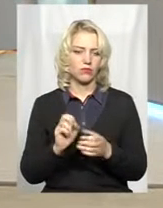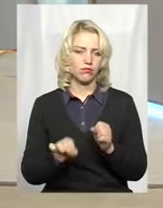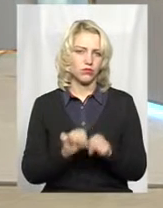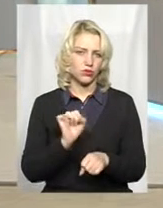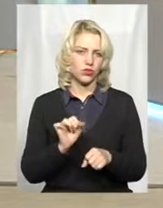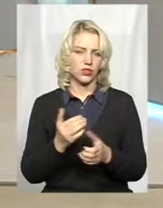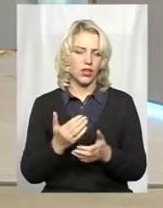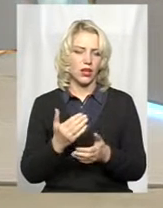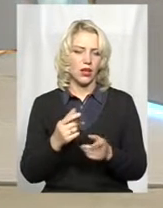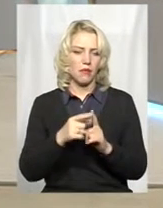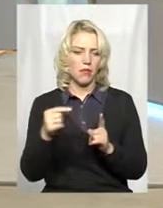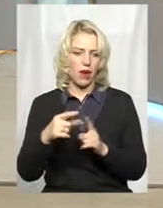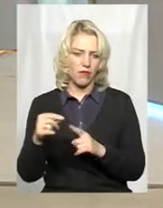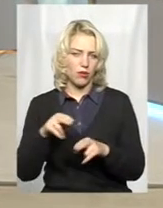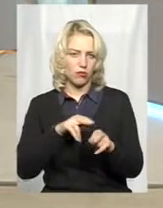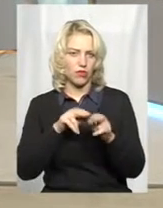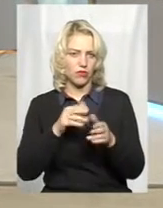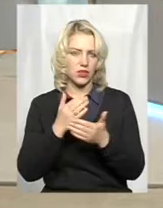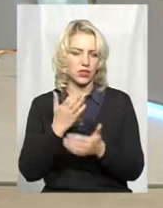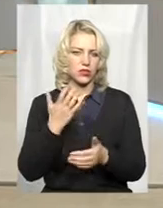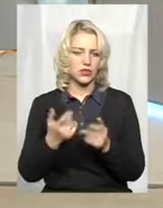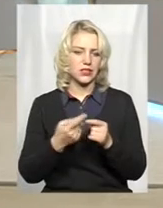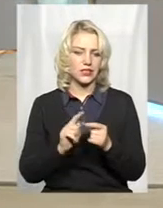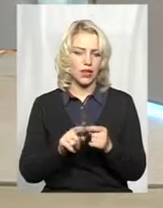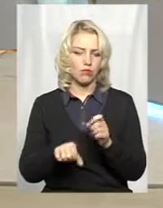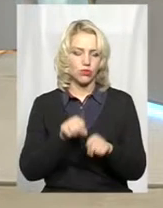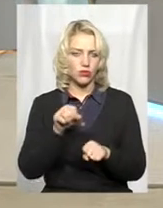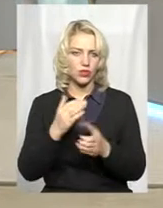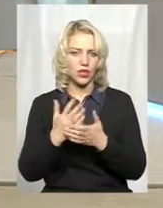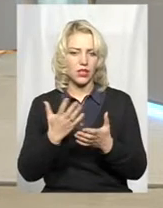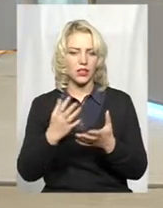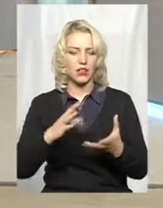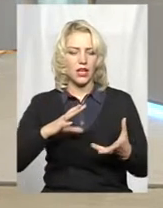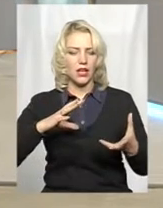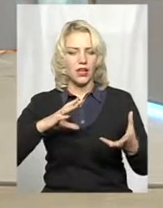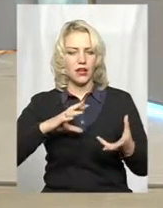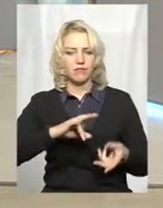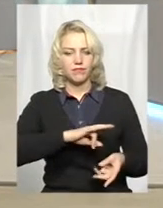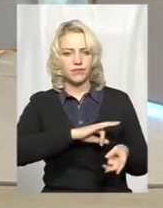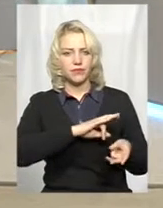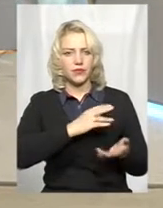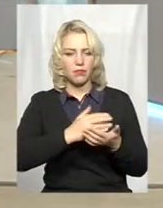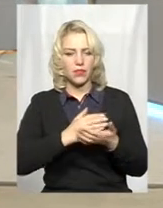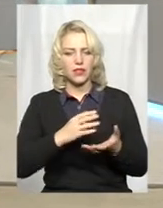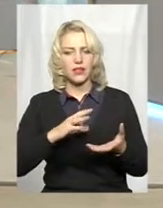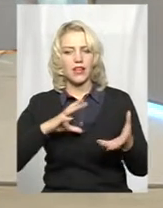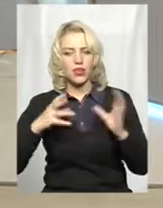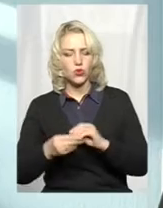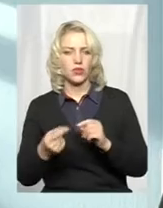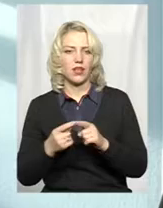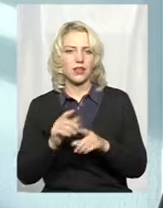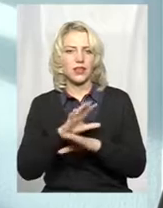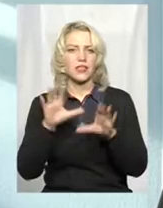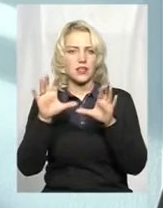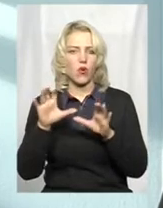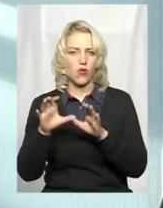якесь порушення правил полювання. Якщо ж це порушення стало результатом, якого стали наслідки незаконного добування, або це повторне